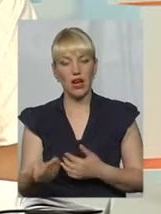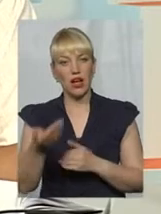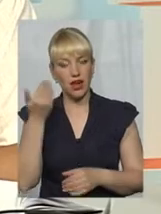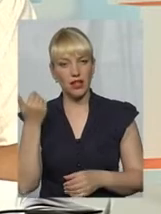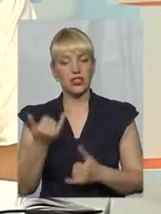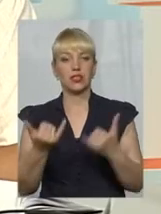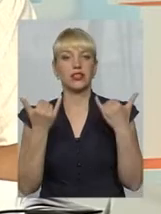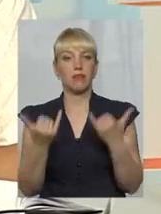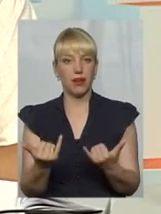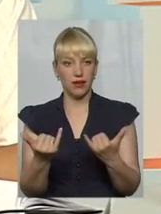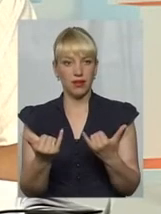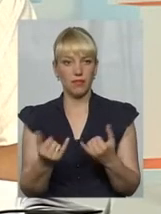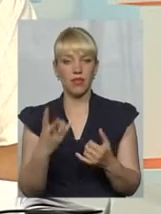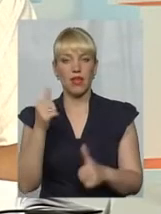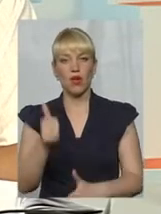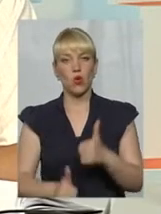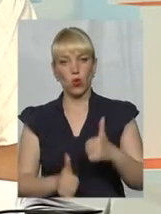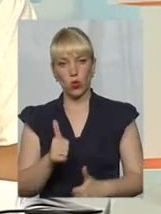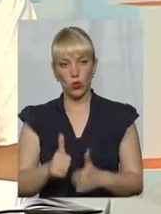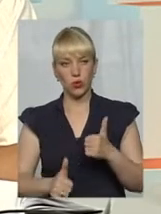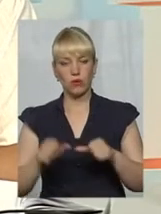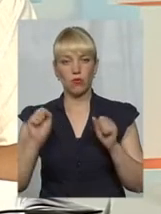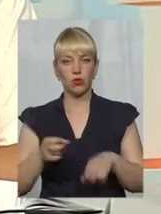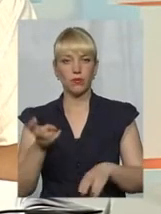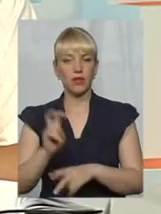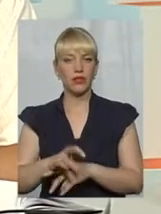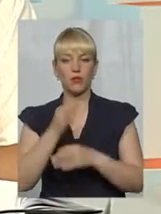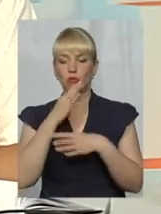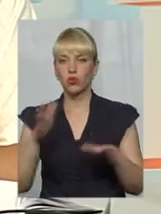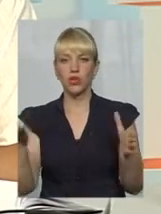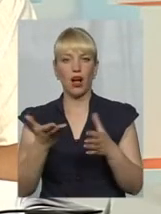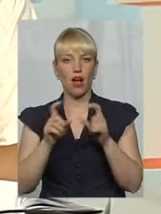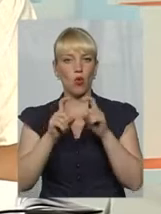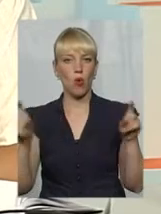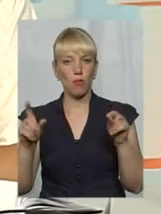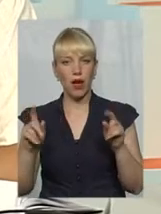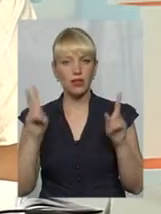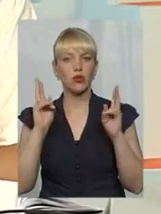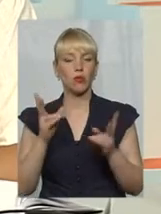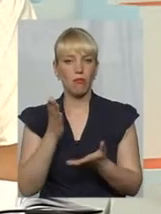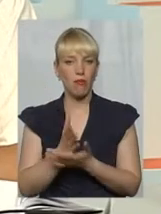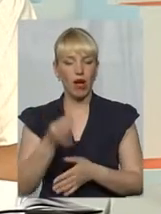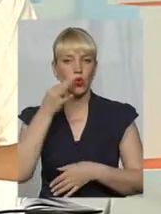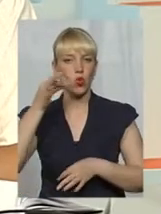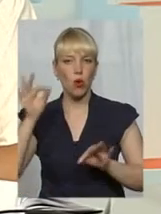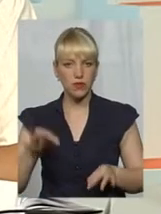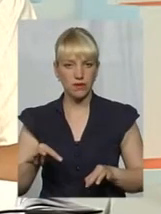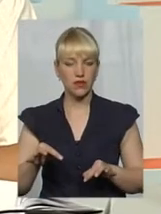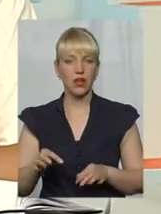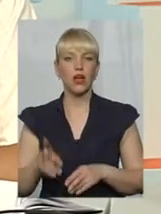на конкурсі може прийти будь-яка компанія, яка має певний досвід, яка має